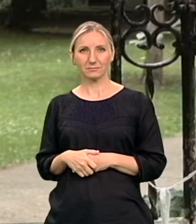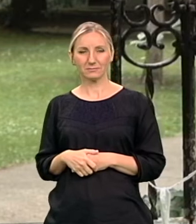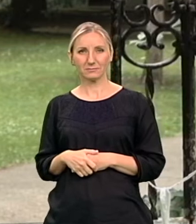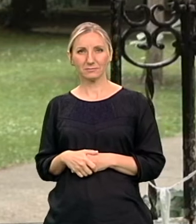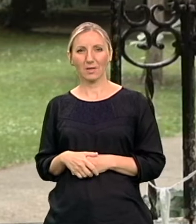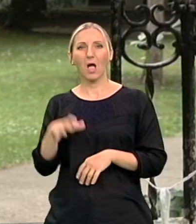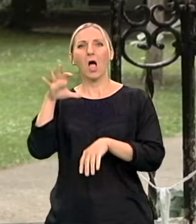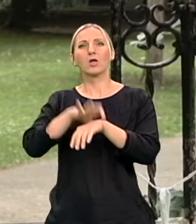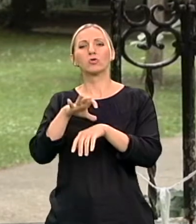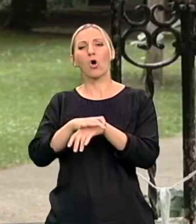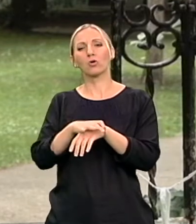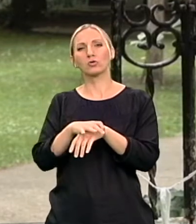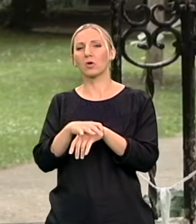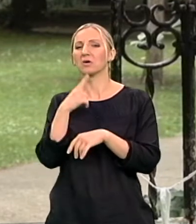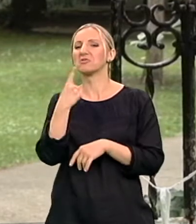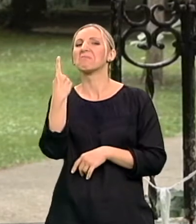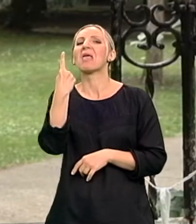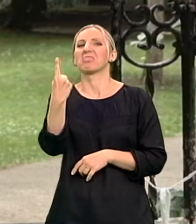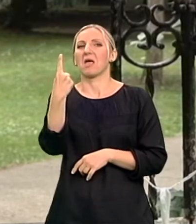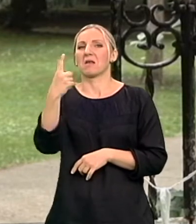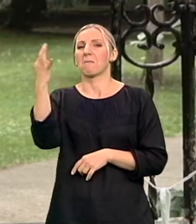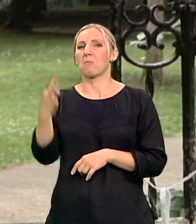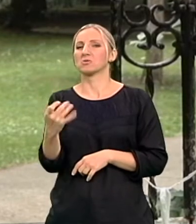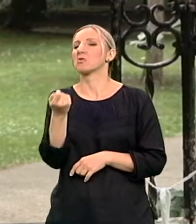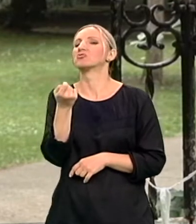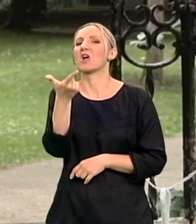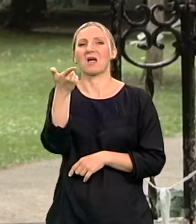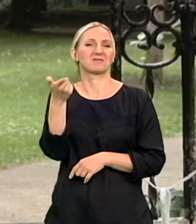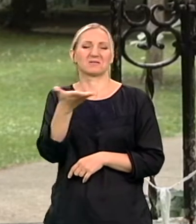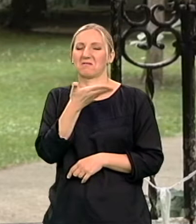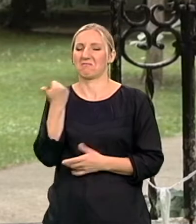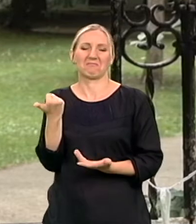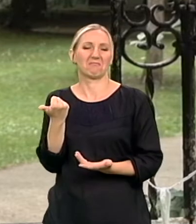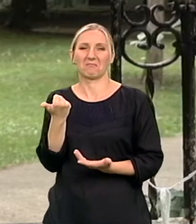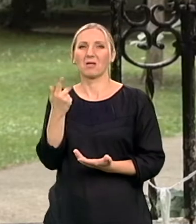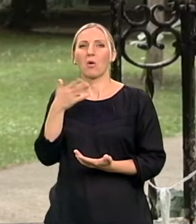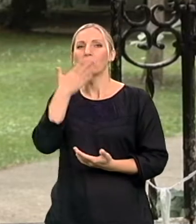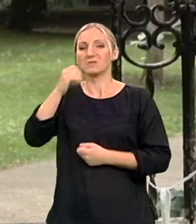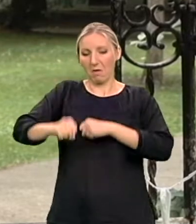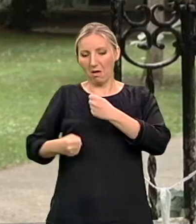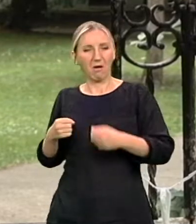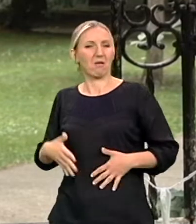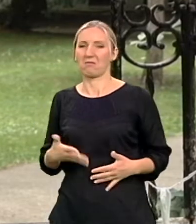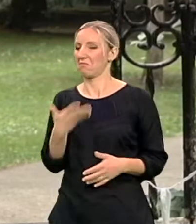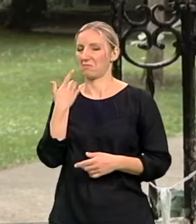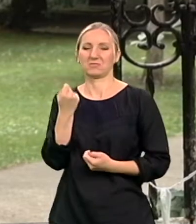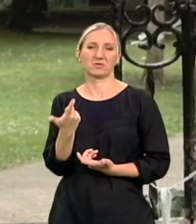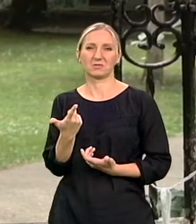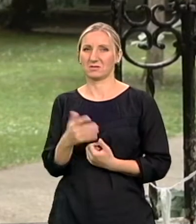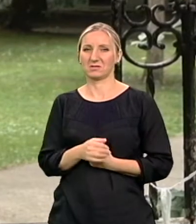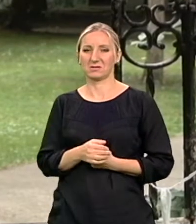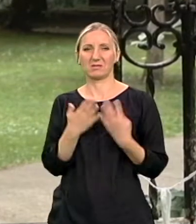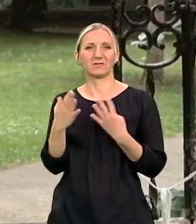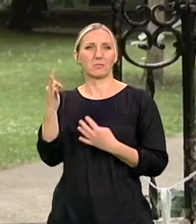Doktor mi je tada dao samo 1% šanse da ću ikada pomeriti bilo koji deo svoga tela i rekao meni mojim